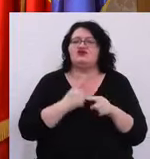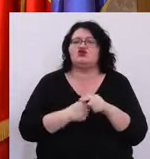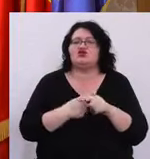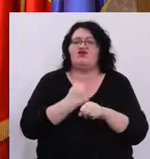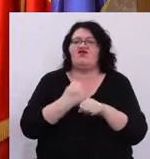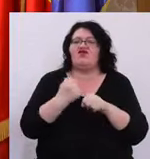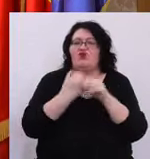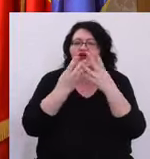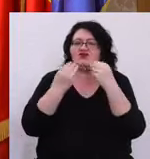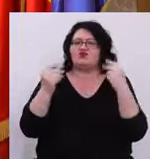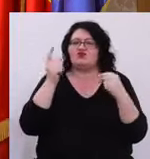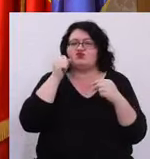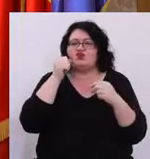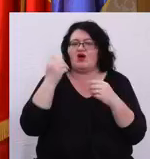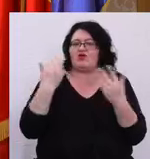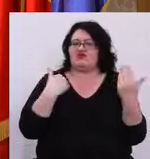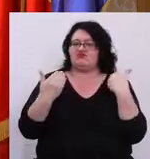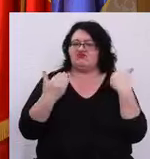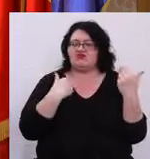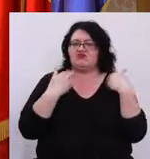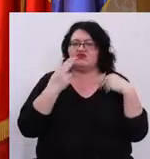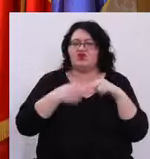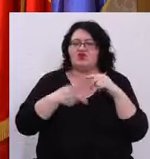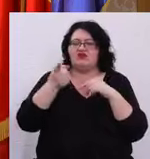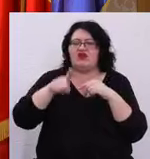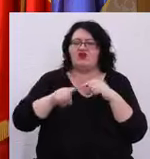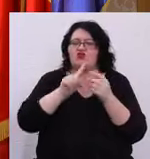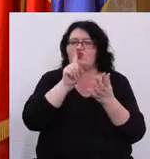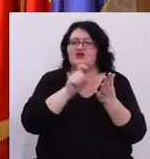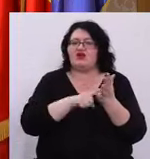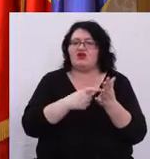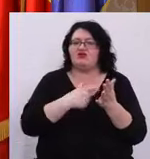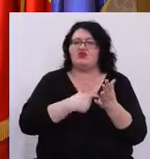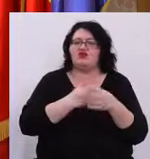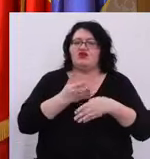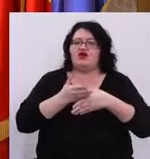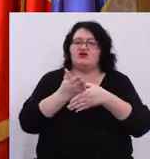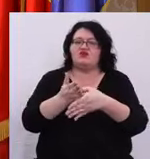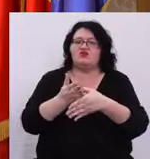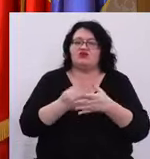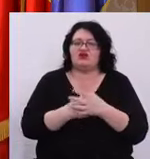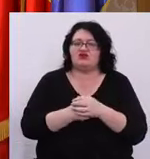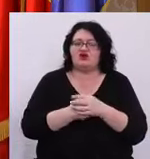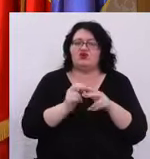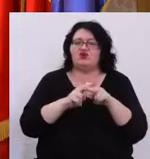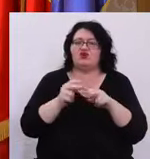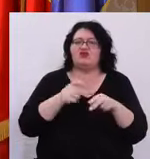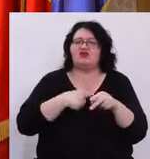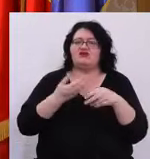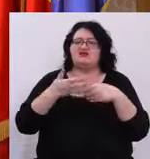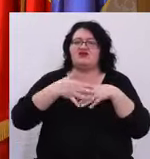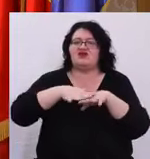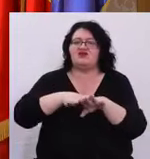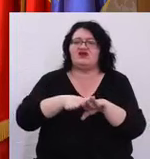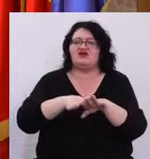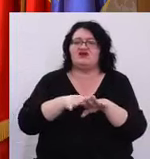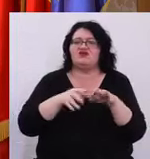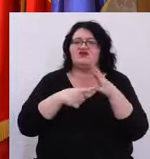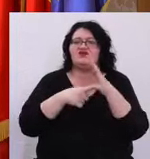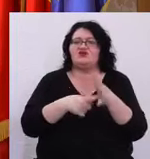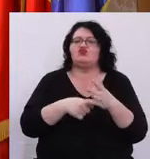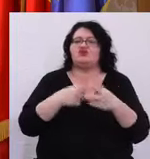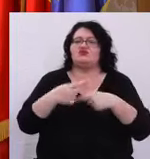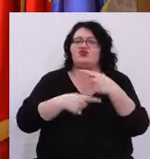Și foarte mulți oameni ne-au și contactat în ultimele luni Au întrebat cum putem să vă ajutăm, cum putem să ne implicăm în